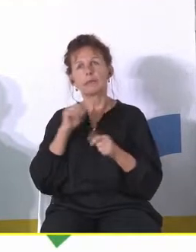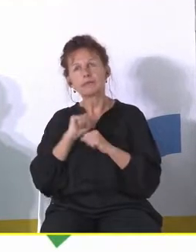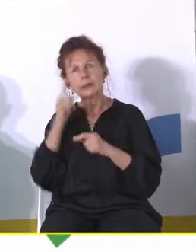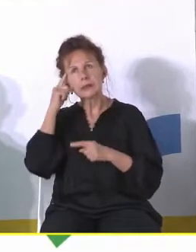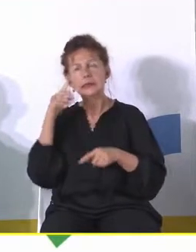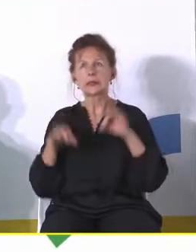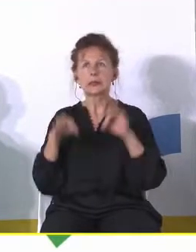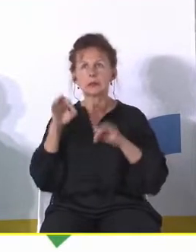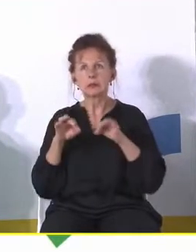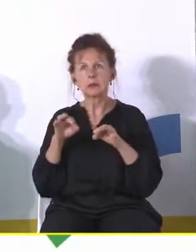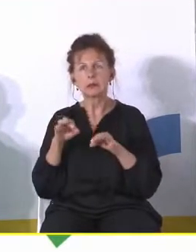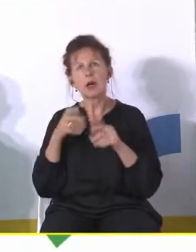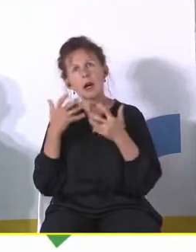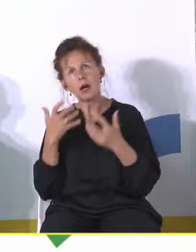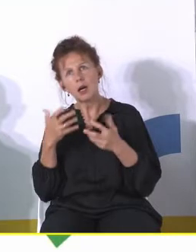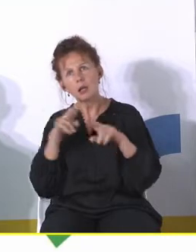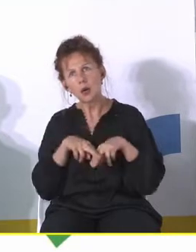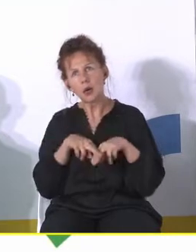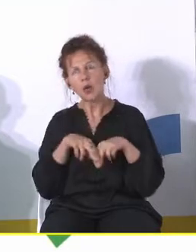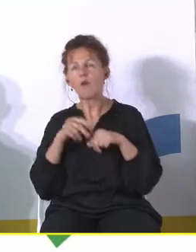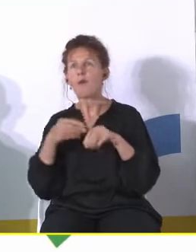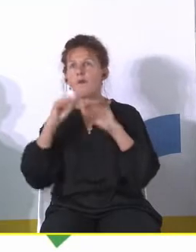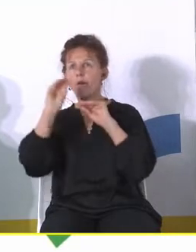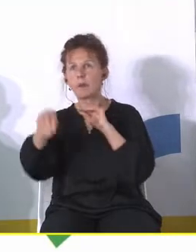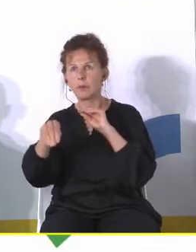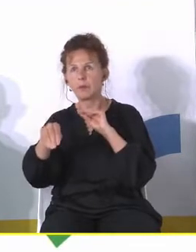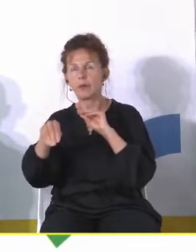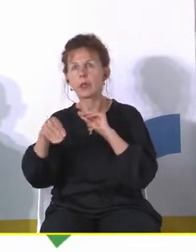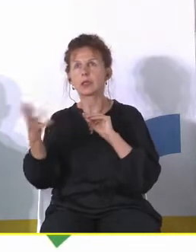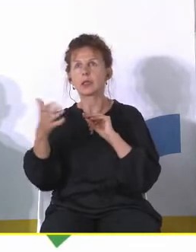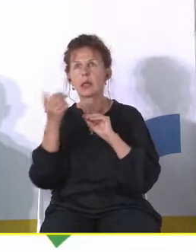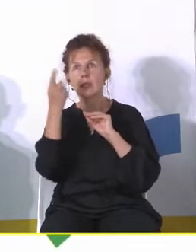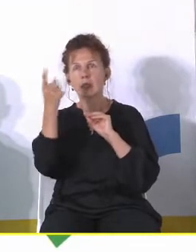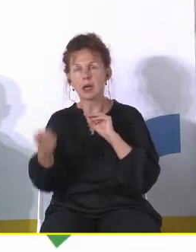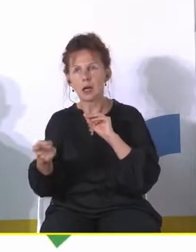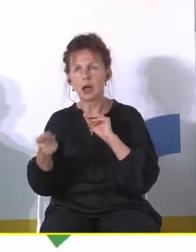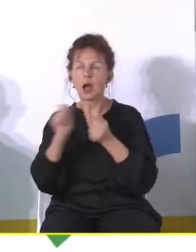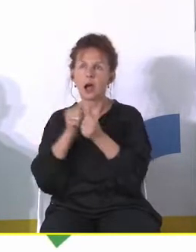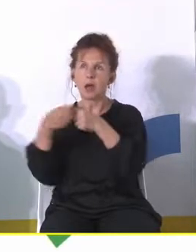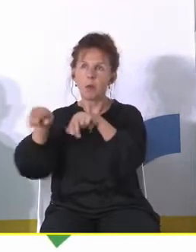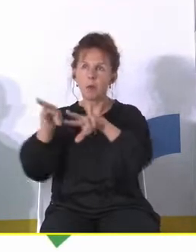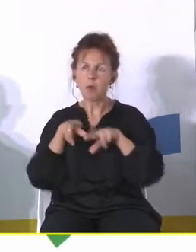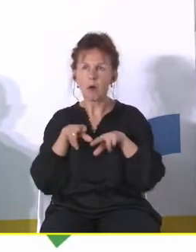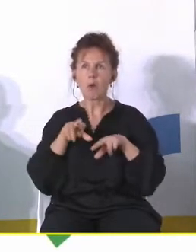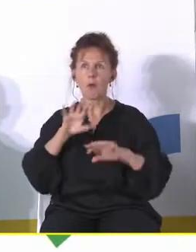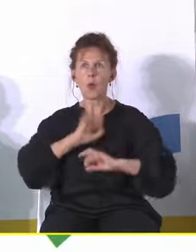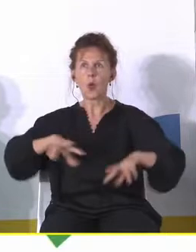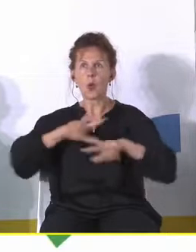decyzyjnym i rozważają, czy zostać w mieście, czy wyprowadzić się na przedmieścia, czy być może wrócić do miejsca